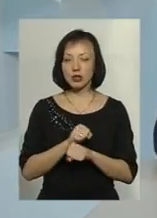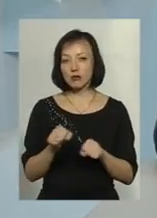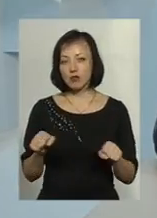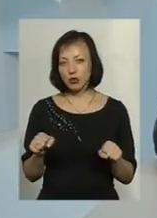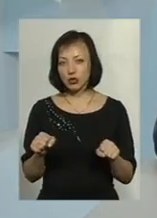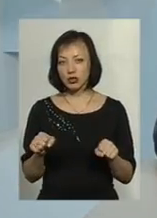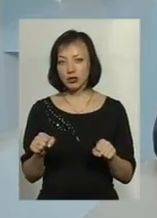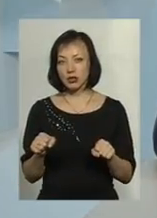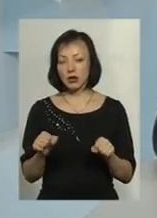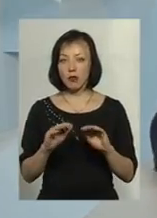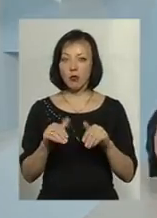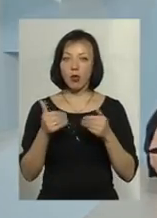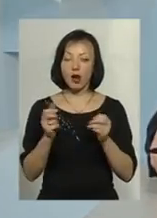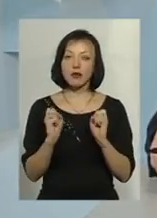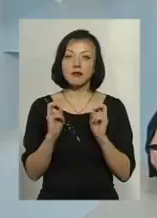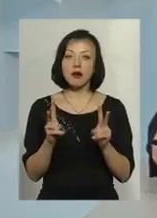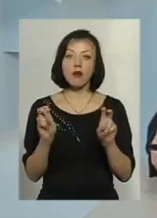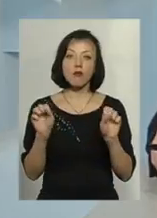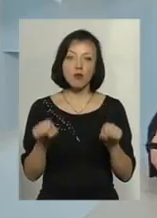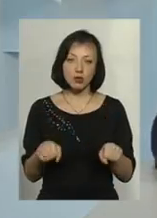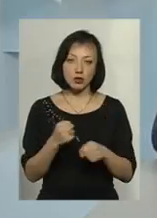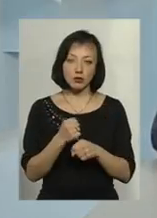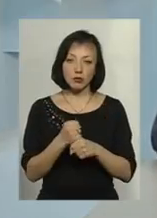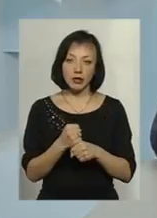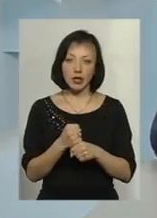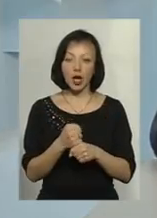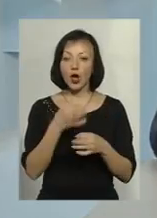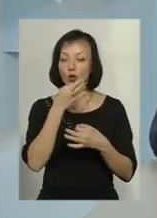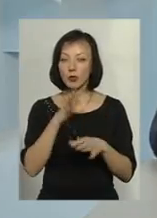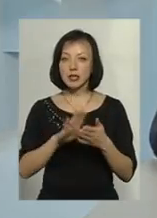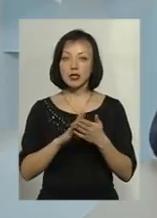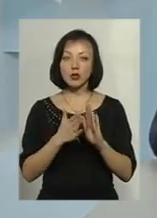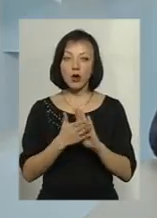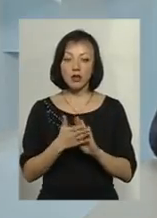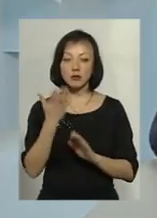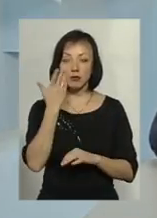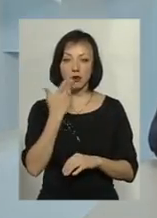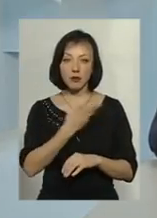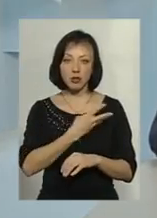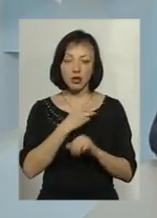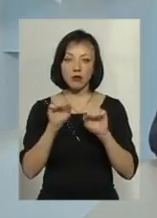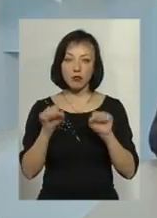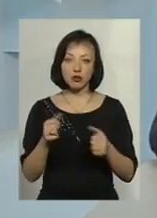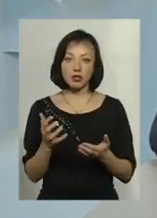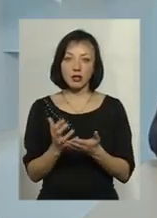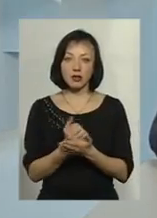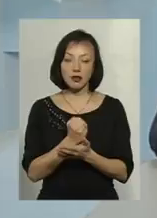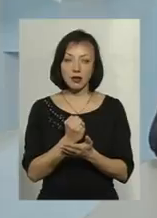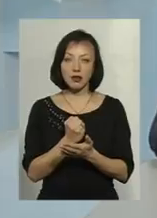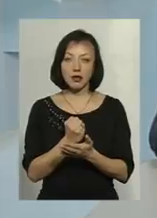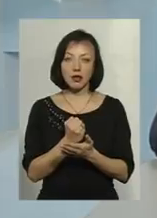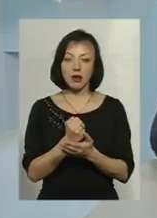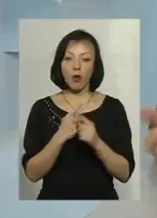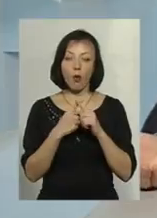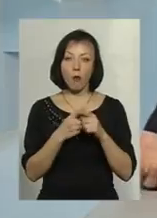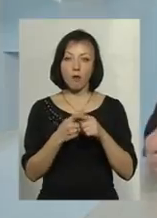можна, порадять, як можна зробити і так далі. Тобто, в будь-якій ситуації при бажанні можна знайти, як правило, певний